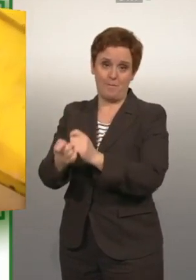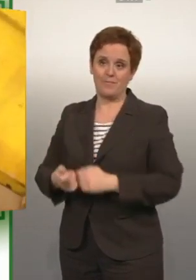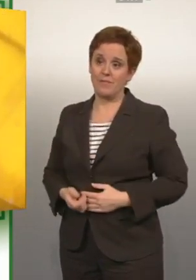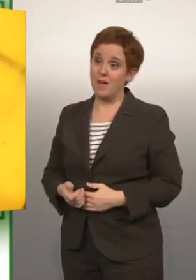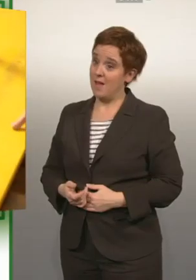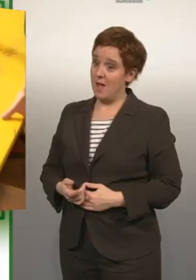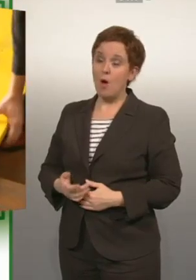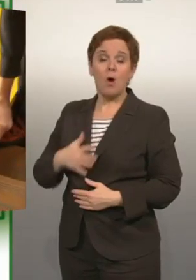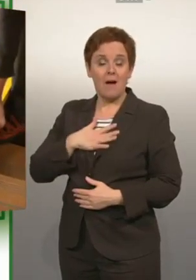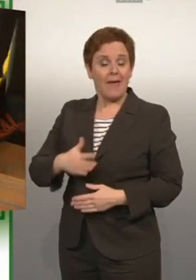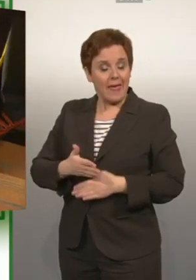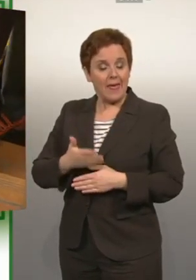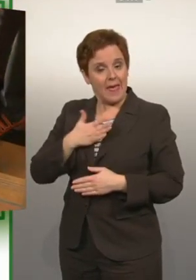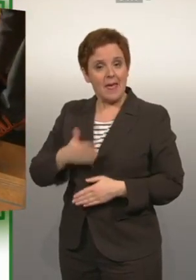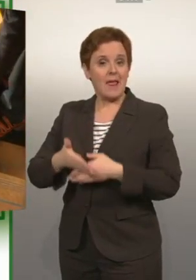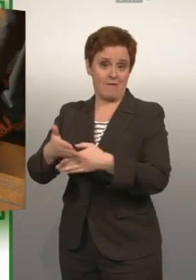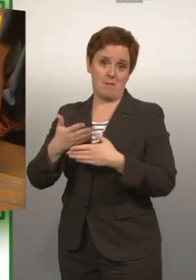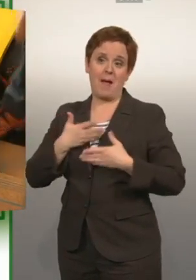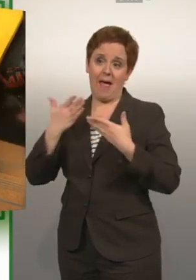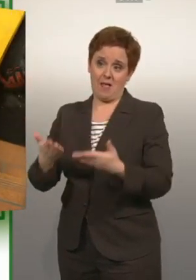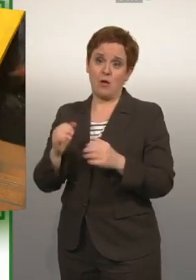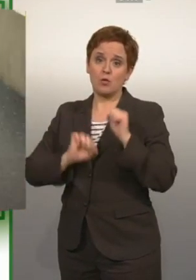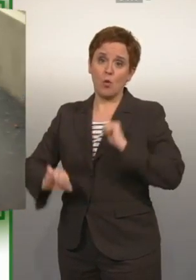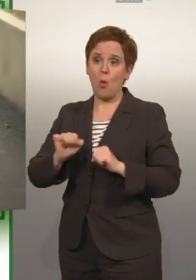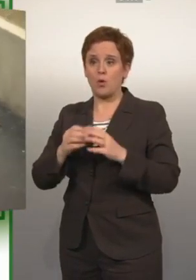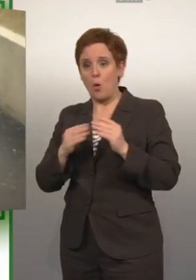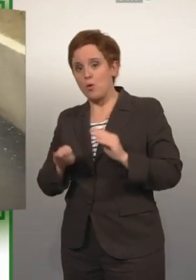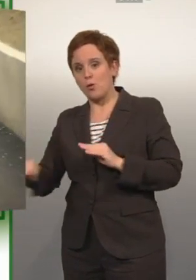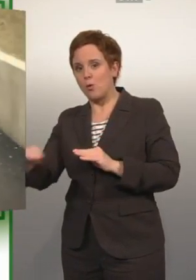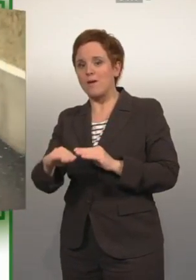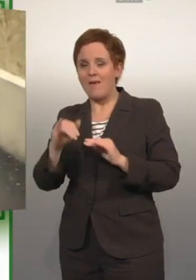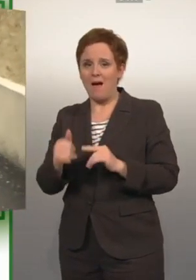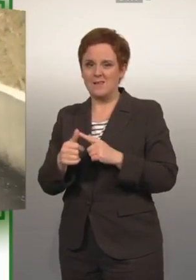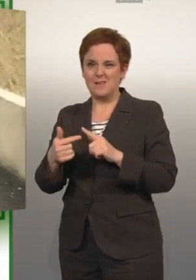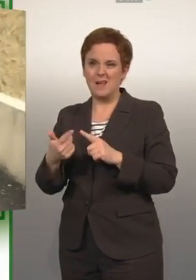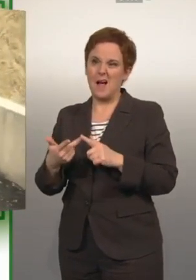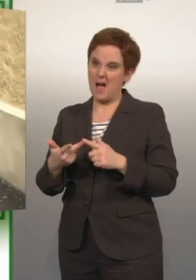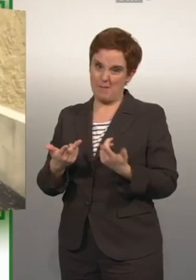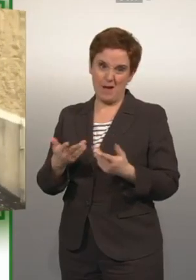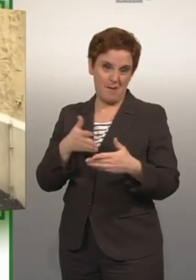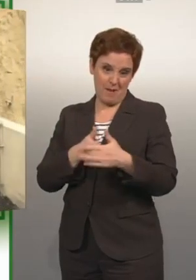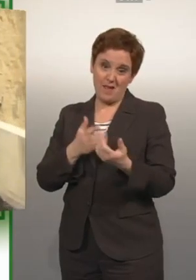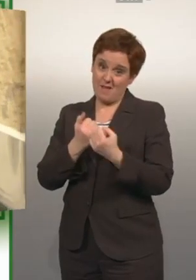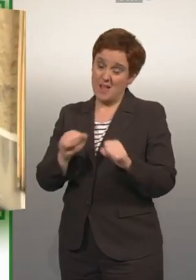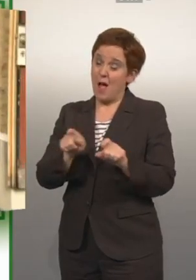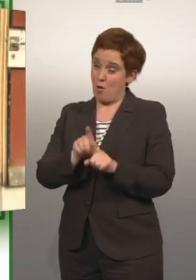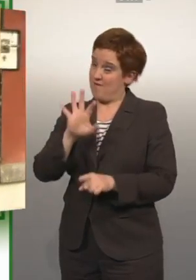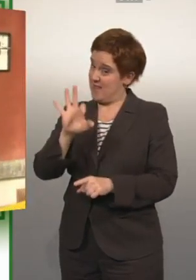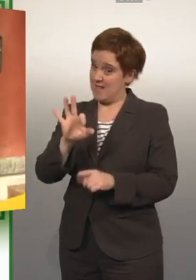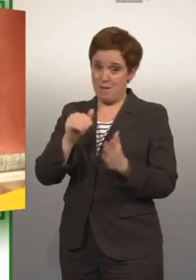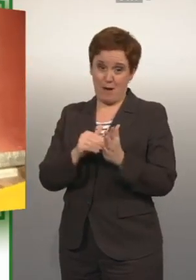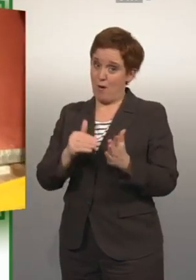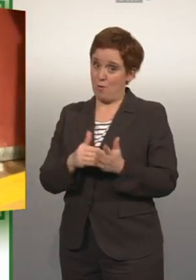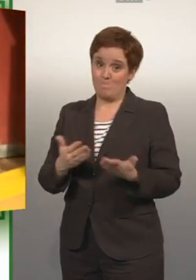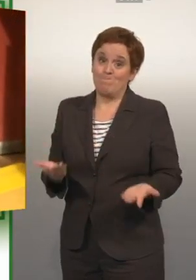Denn trotz Hilfsbereitschaft und Notlösungen für Rollstühle durch den Seiteneingang in den Kinosaal, müsse Barrierefreiheit auch für die WC-Anlage